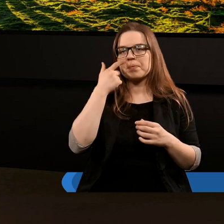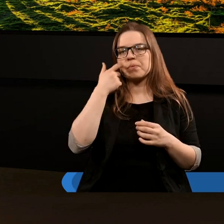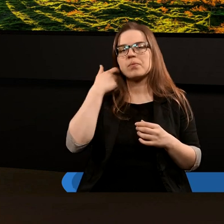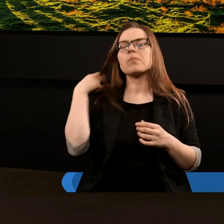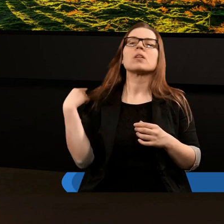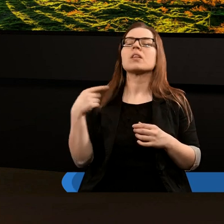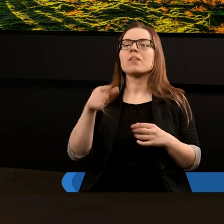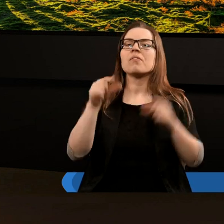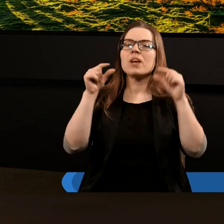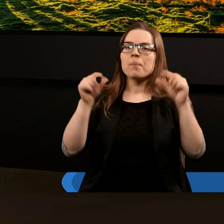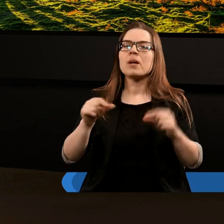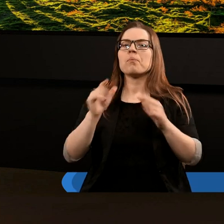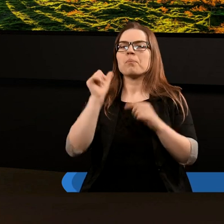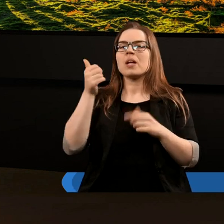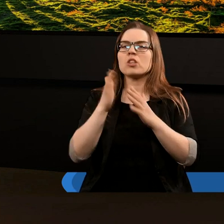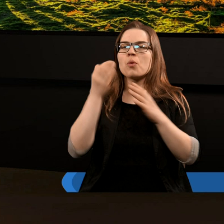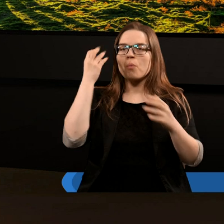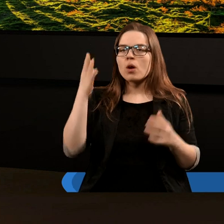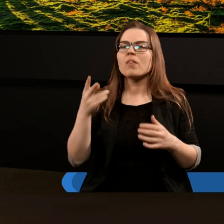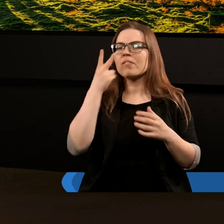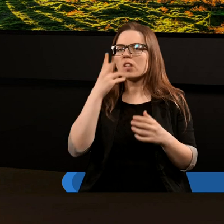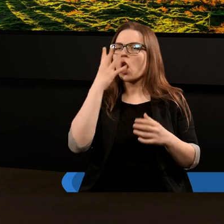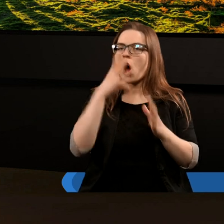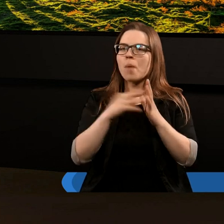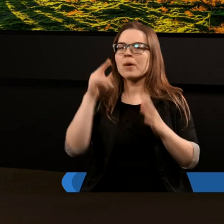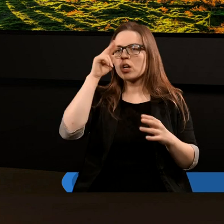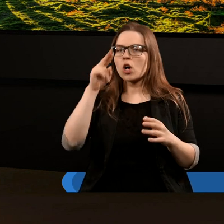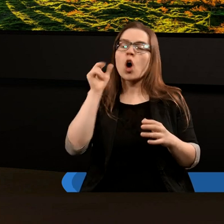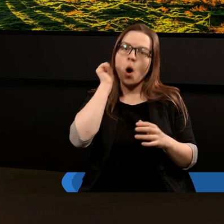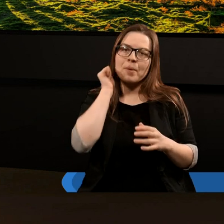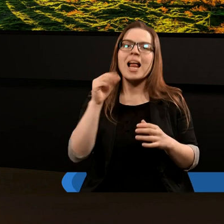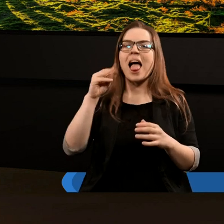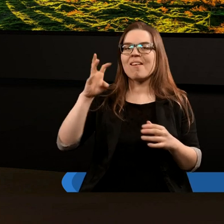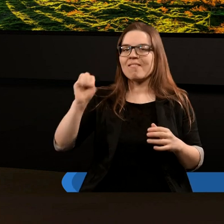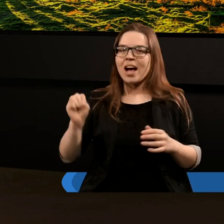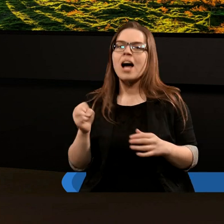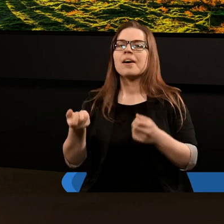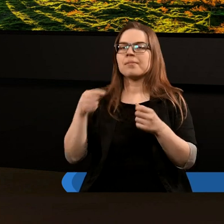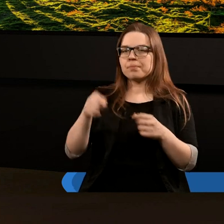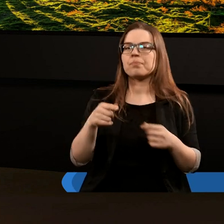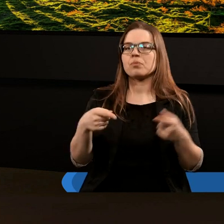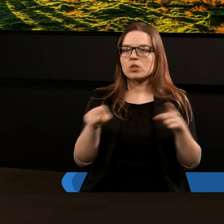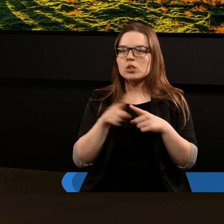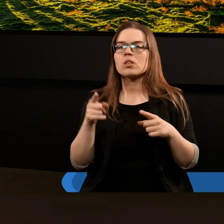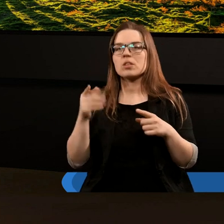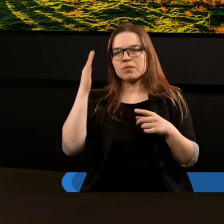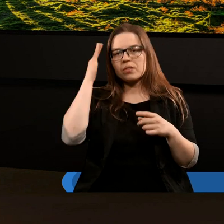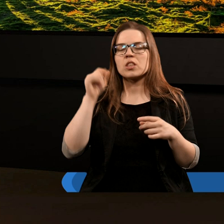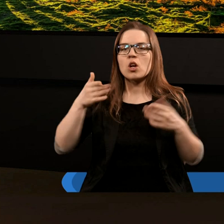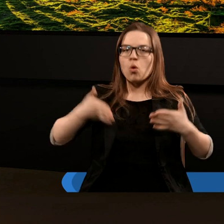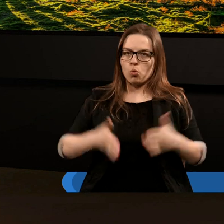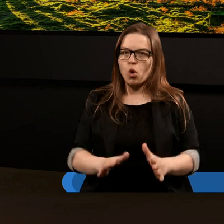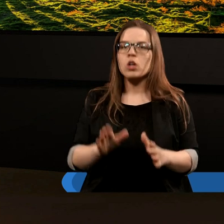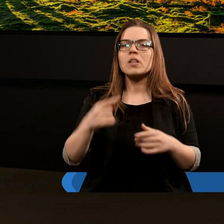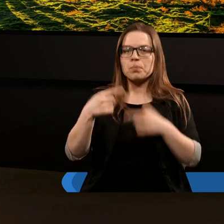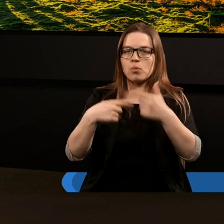Dlatego, że w tym fragmencie z pierwszej księgi mojżeszowej widzimy obraz kobiety, Ewy w tym przypadku, która ma również, słyszy, że urodzi